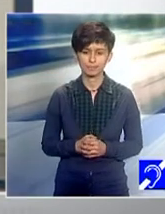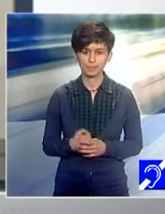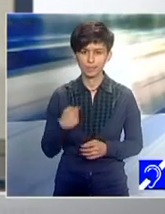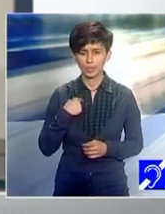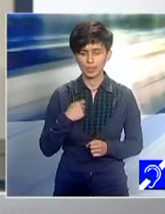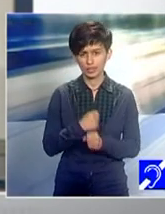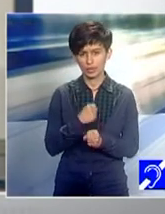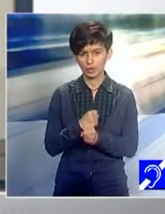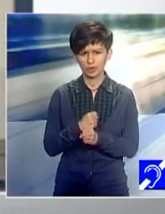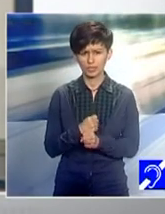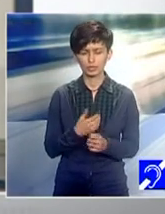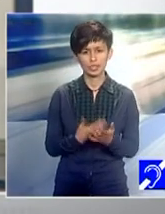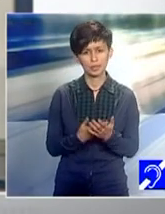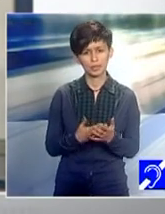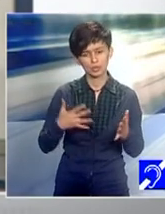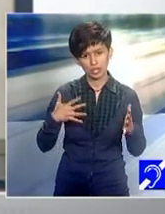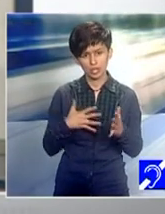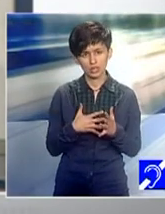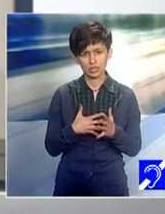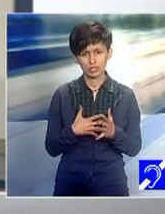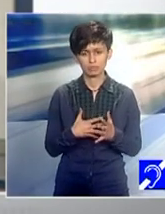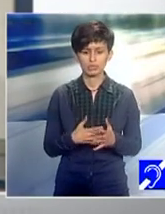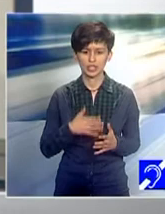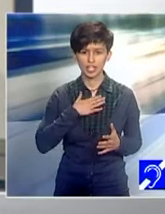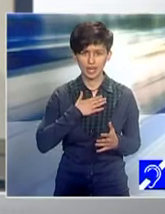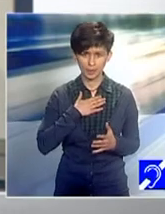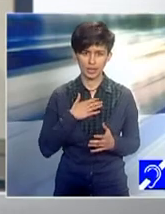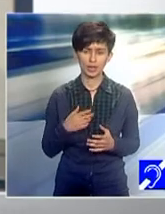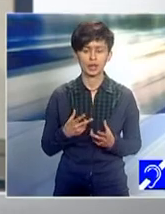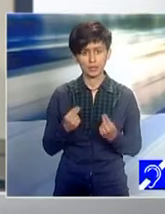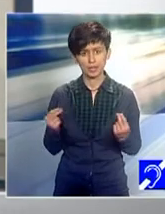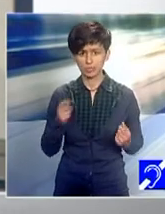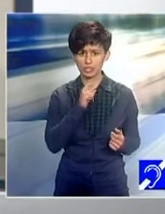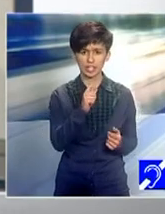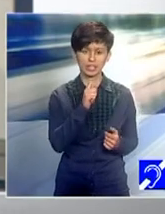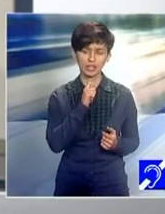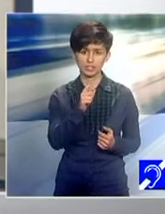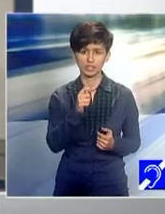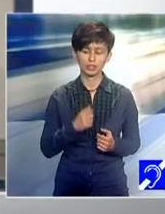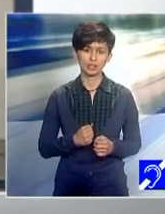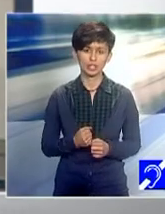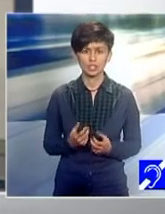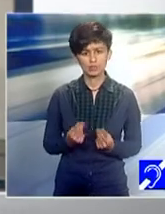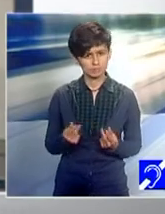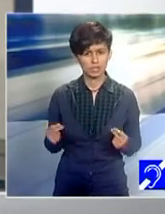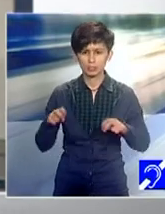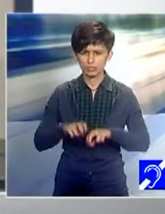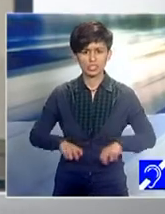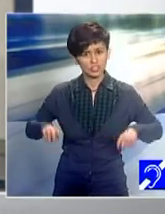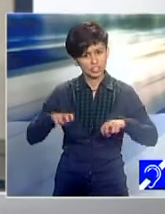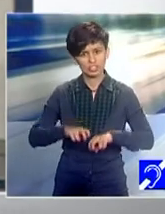pentru teza mea de doctorat, mai multe interviuri, foarte multe cercetare pe teren.